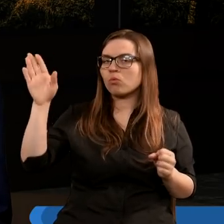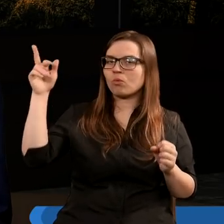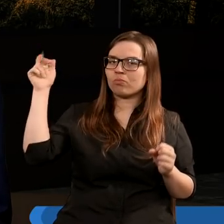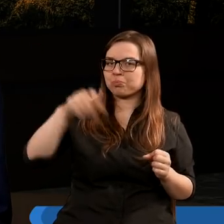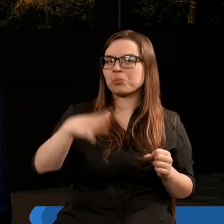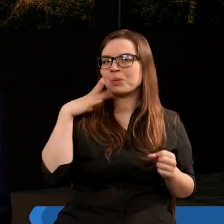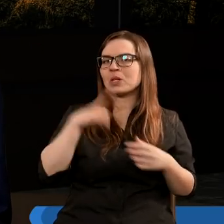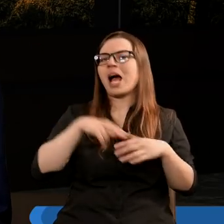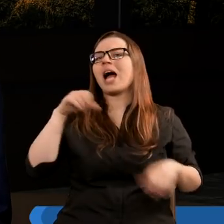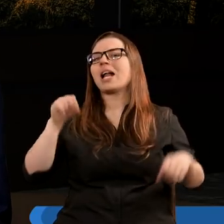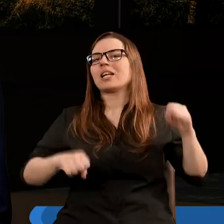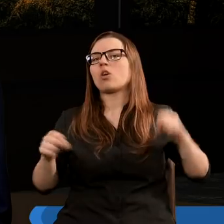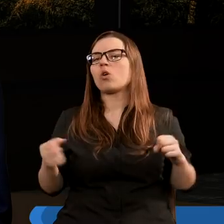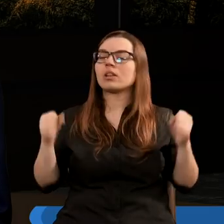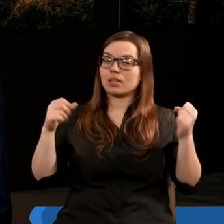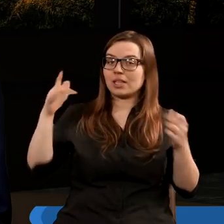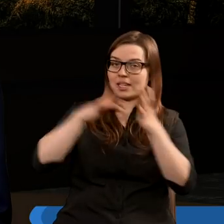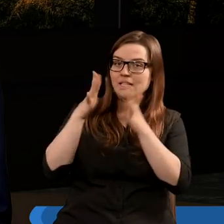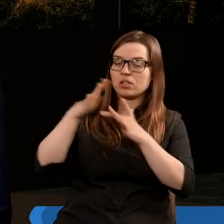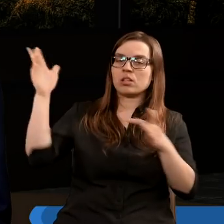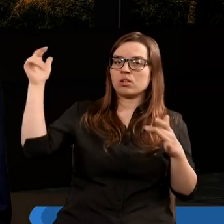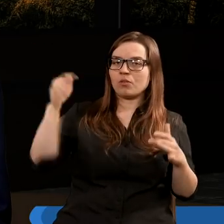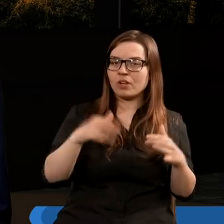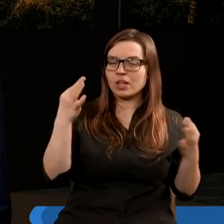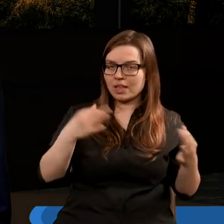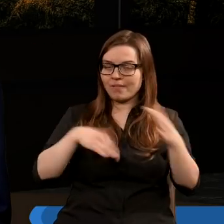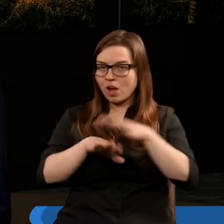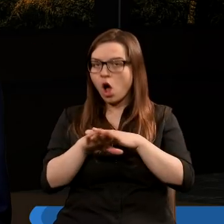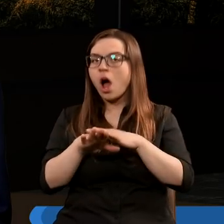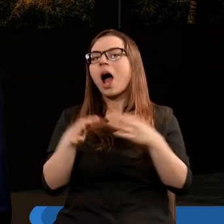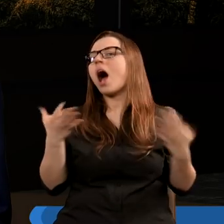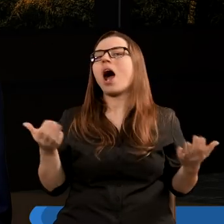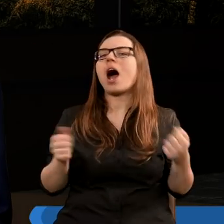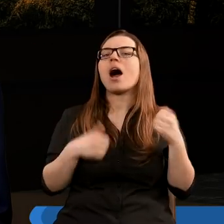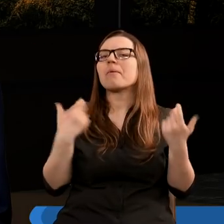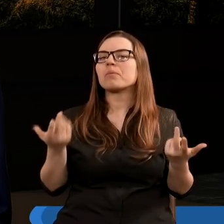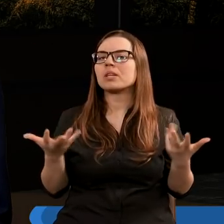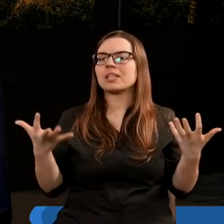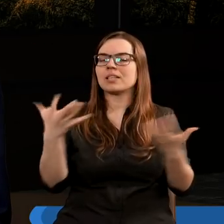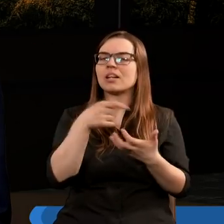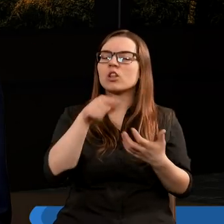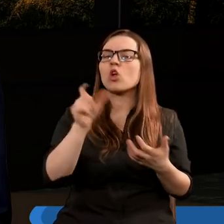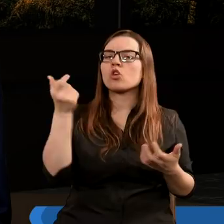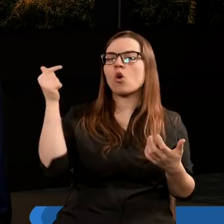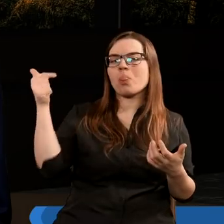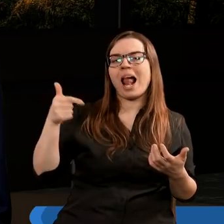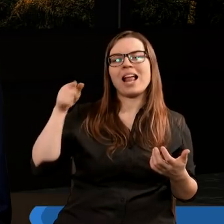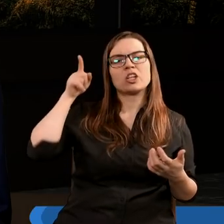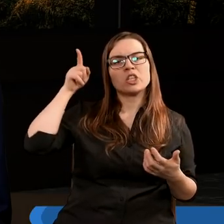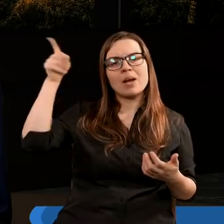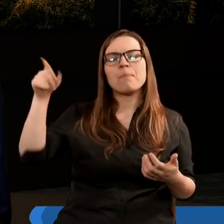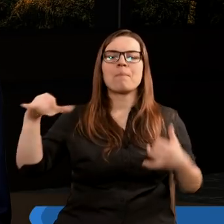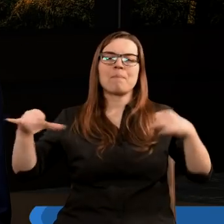wyszedł na sąd. To Chrystus, kiedy teraz wychodzi, On wychodzi, aby odebrać to, co Mu się słusznie należy,